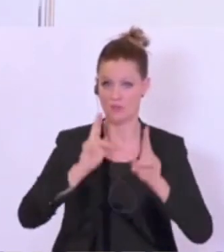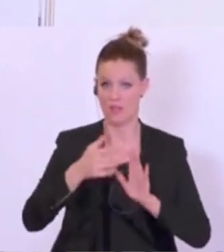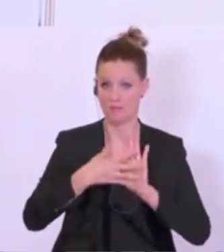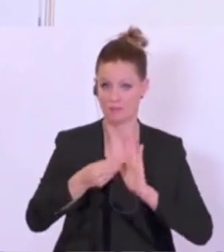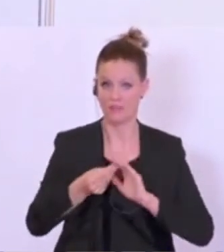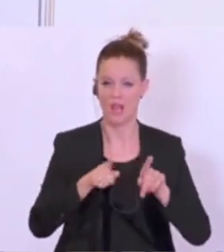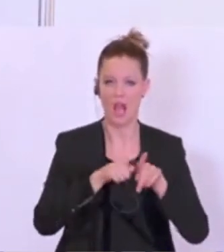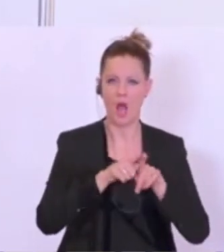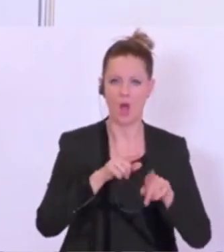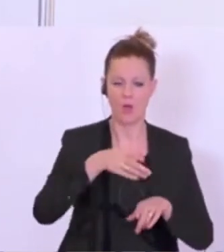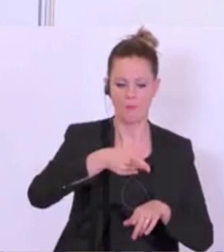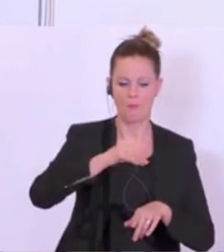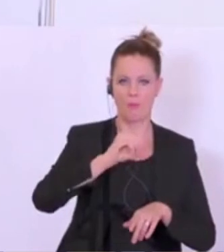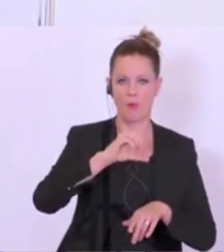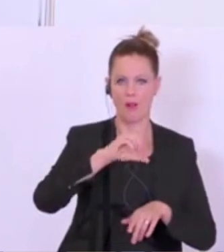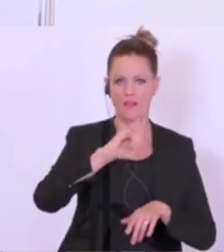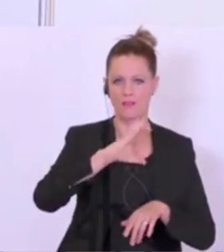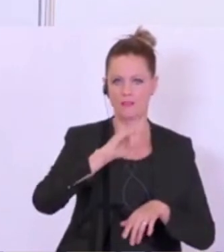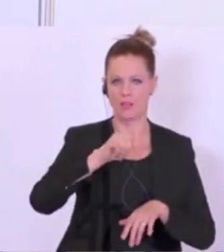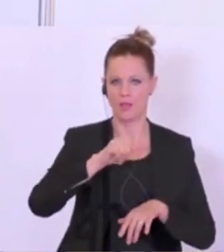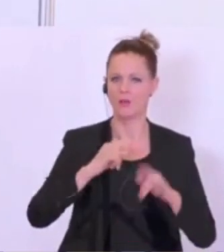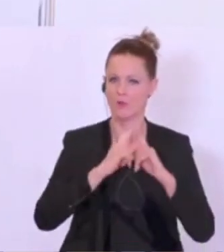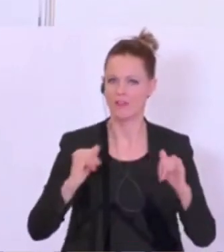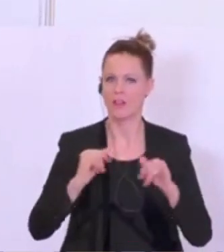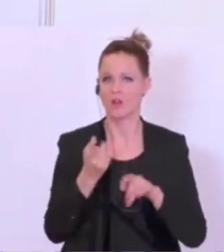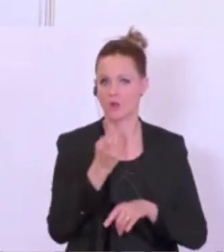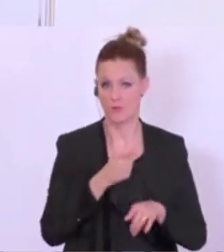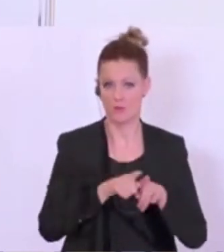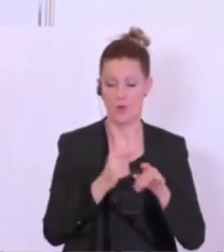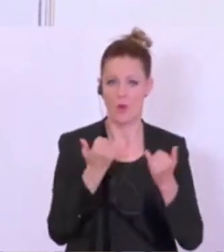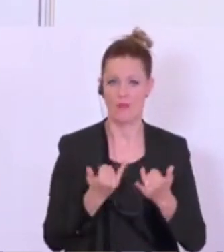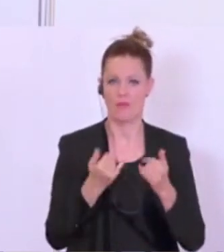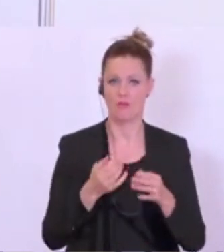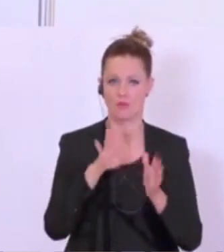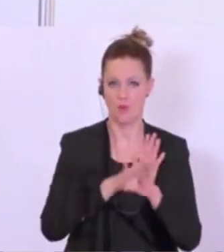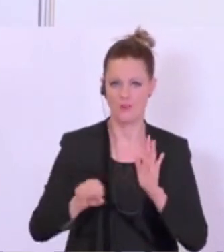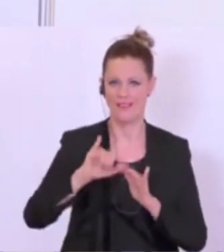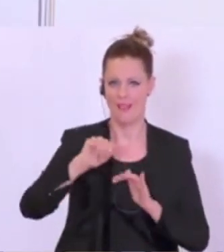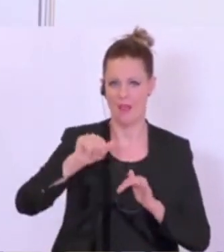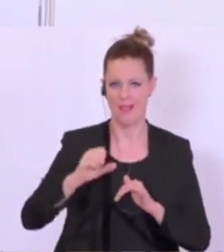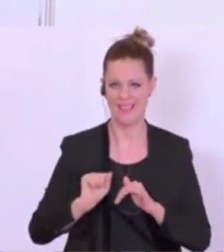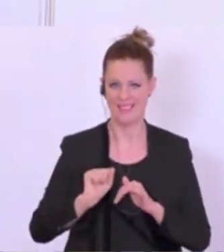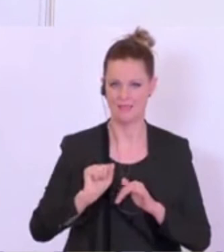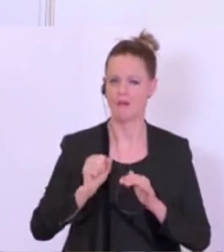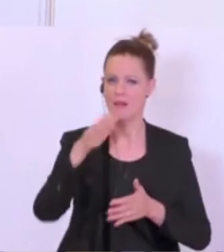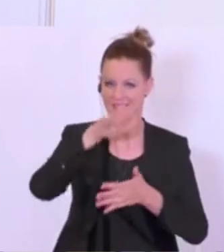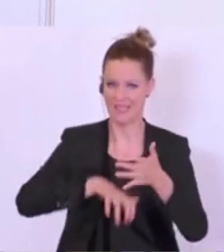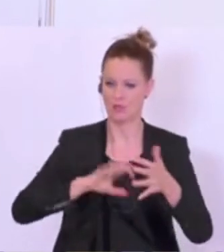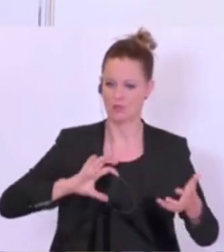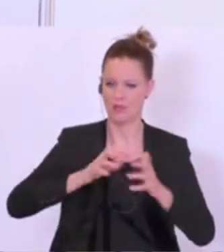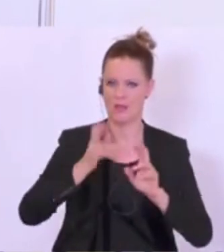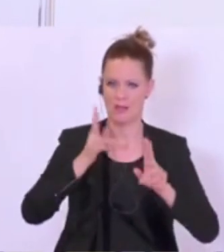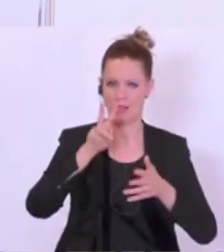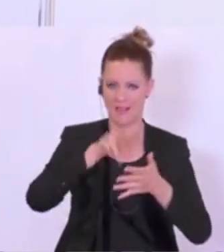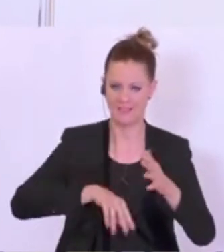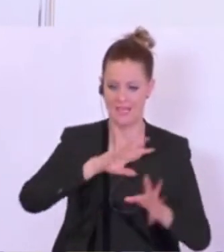einen Policy Brief, der die Empfehlungen zusammenfasst, den wir heute online stellen werden auf der IHS-Website. Da kann man also alles Wichtige, die Zusammenfassung nachlesen.